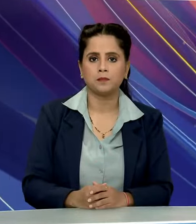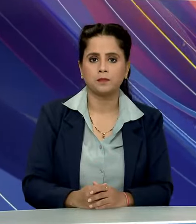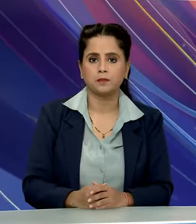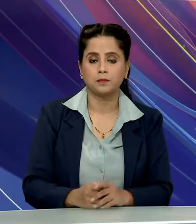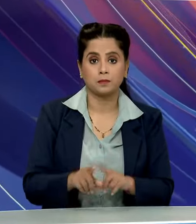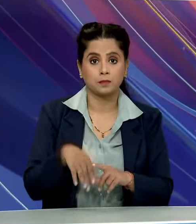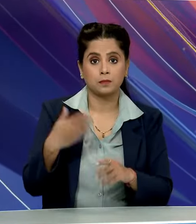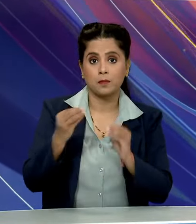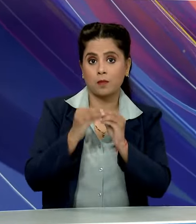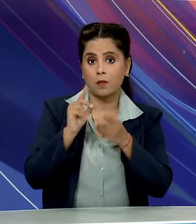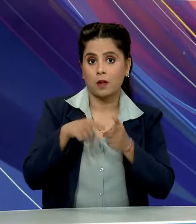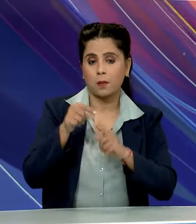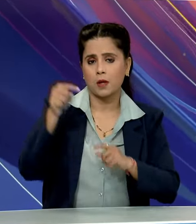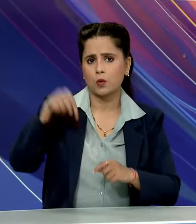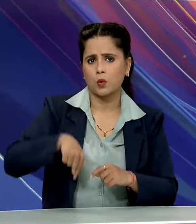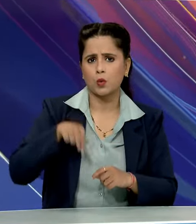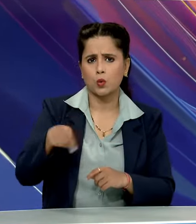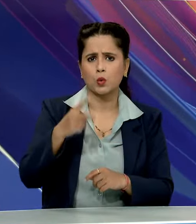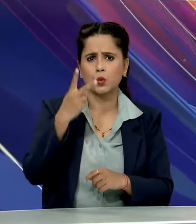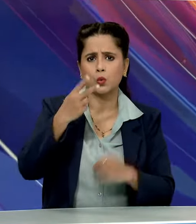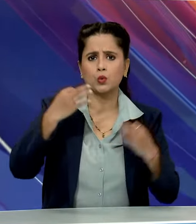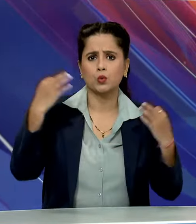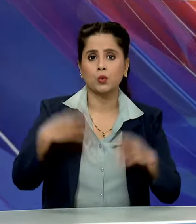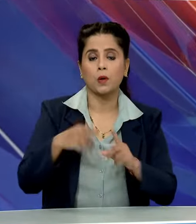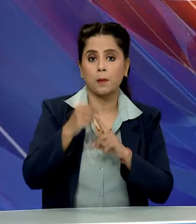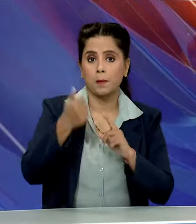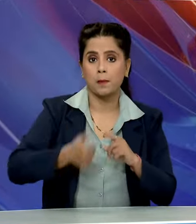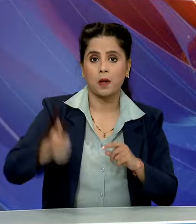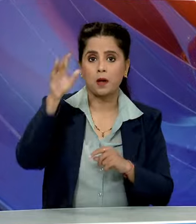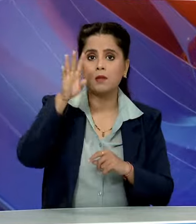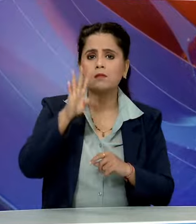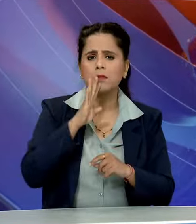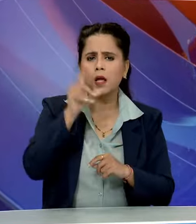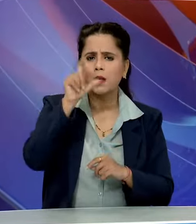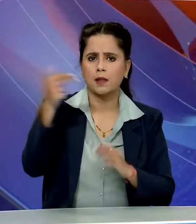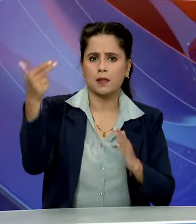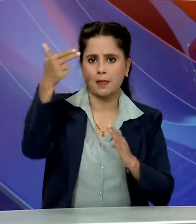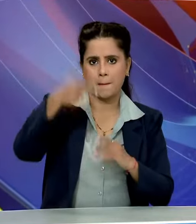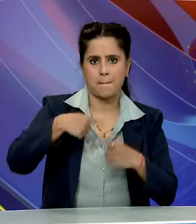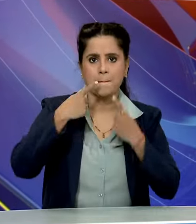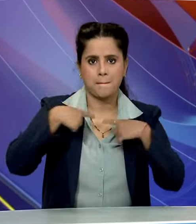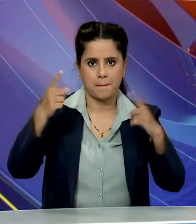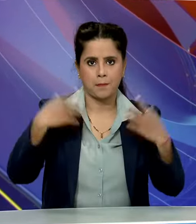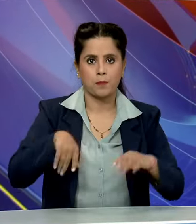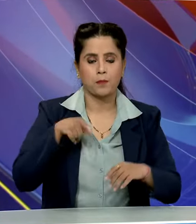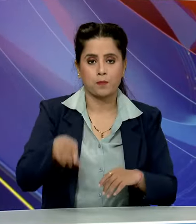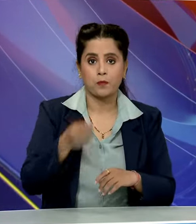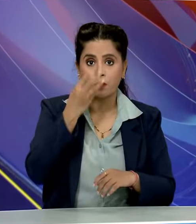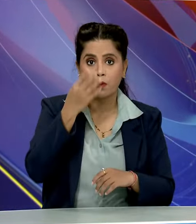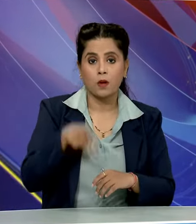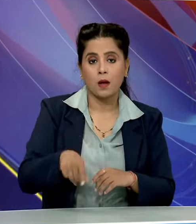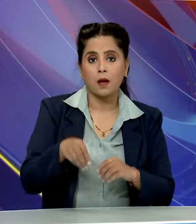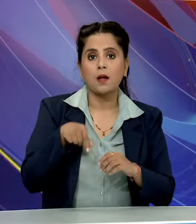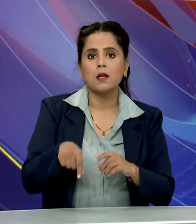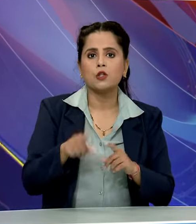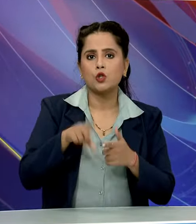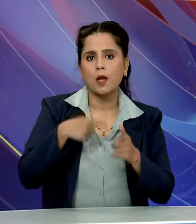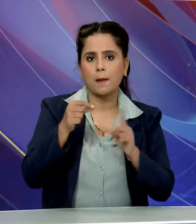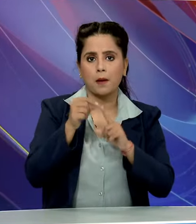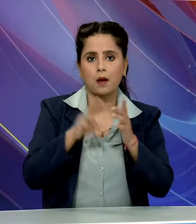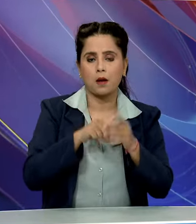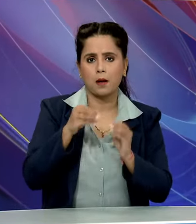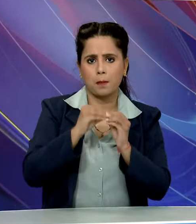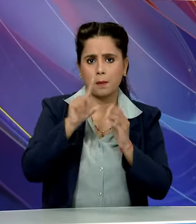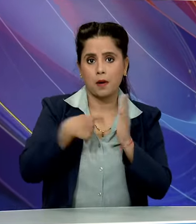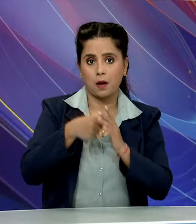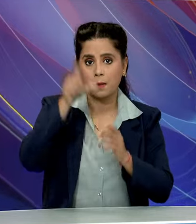वही भाजपा ने आज अपने दो नए राश्टी प्रवक्ताओं के नामों का एलान किया है पार्टी के राश्ट्र अधिक्ष जेपी नड्डा ने बिहार